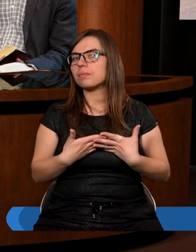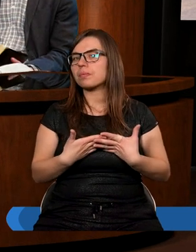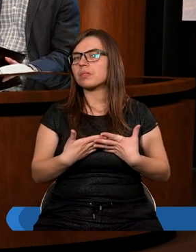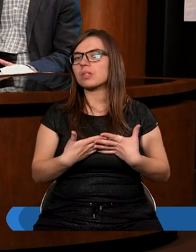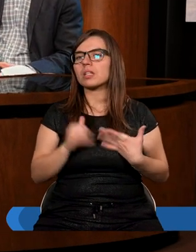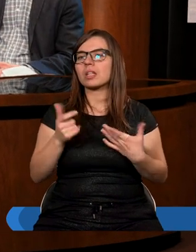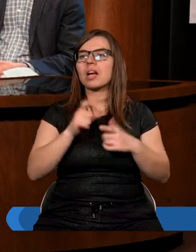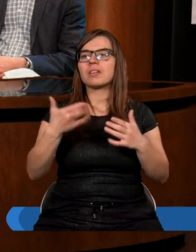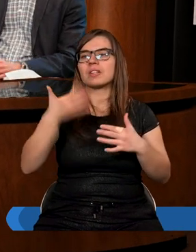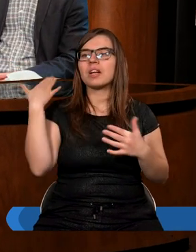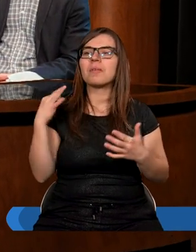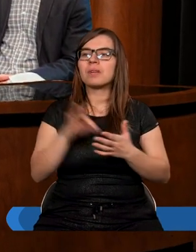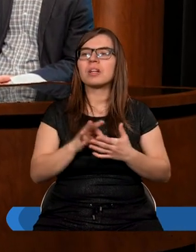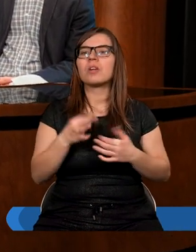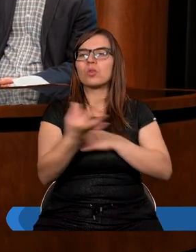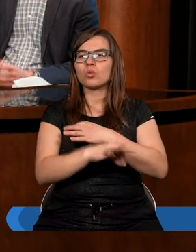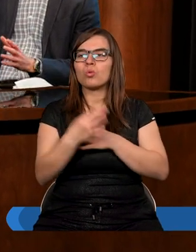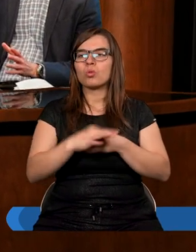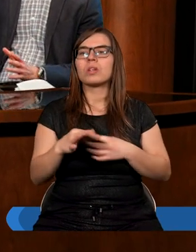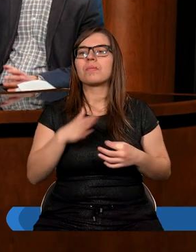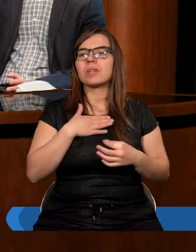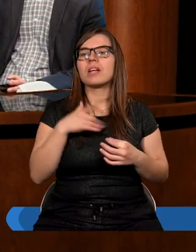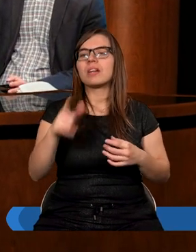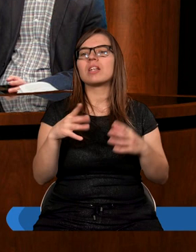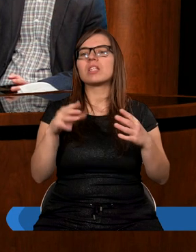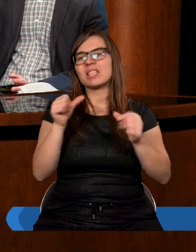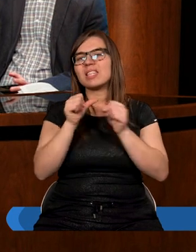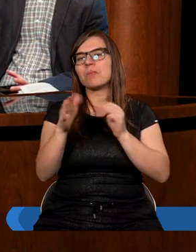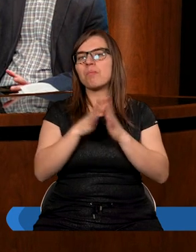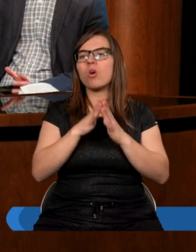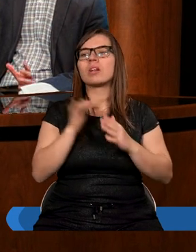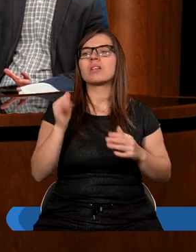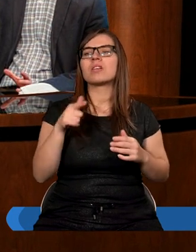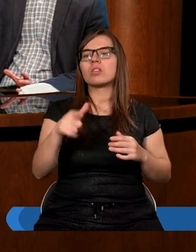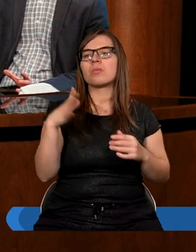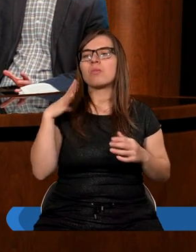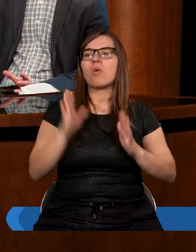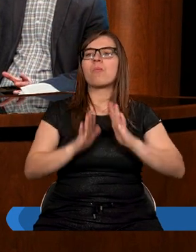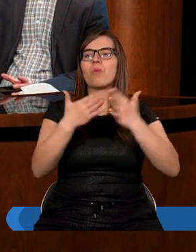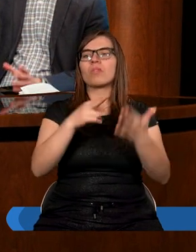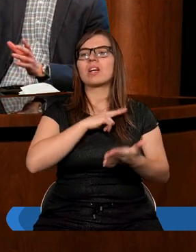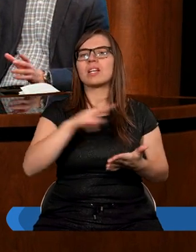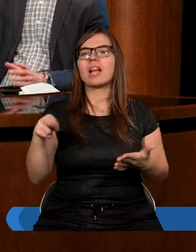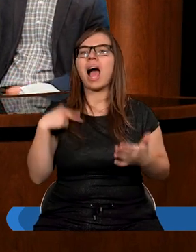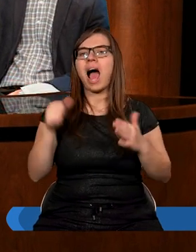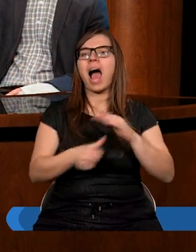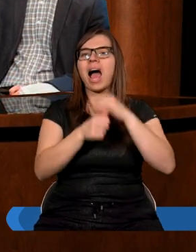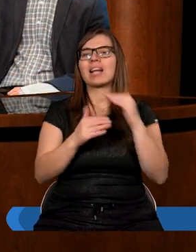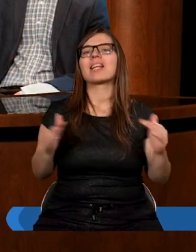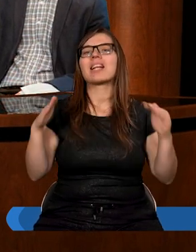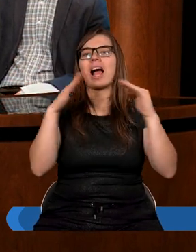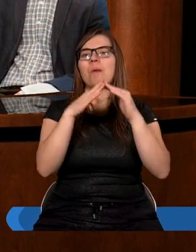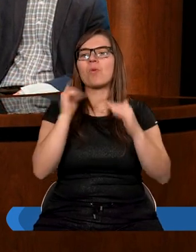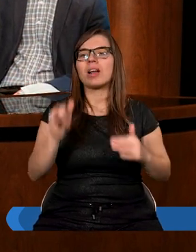Jakiś czas temu mieliśmy w studium 10 dni modlitwy i akurat one były poświęcone naszemu arcykapłanowi,